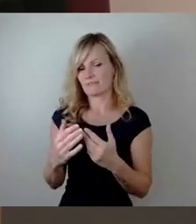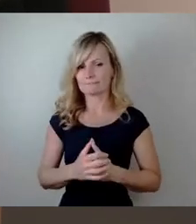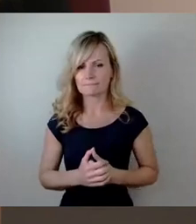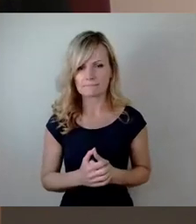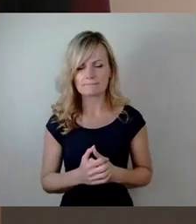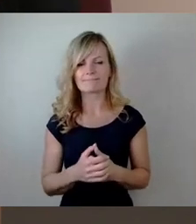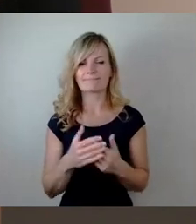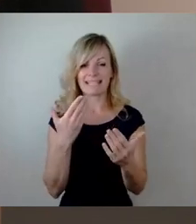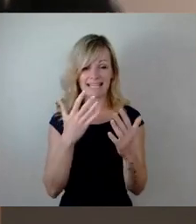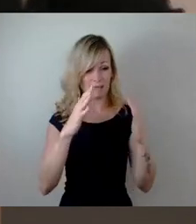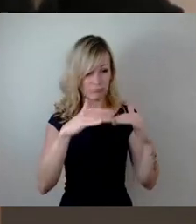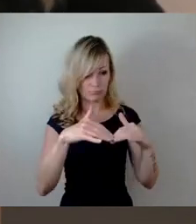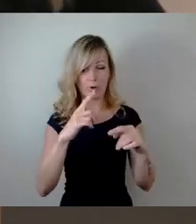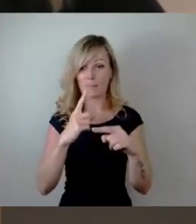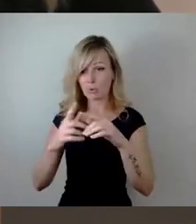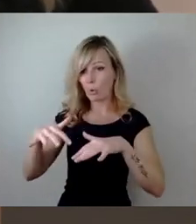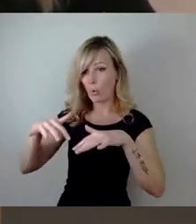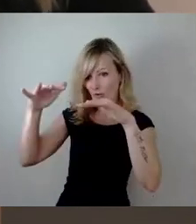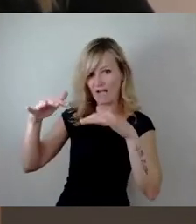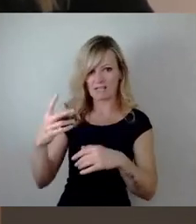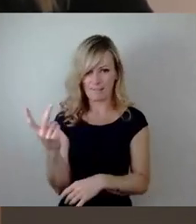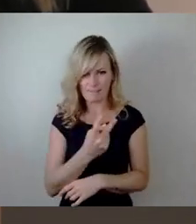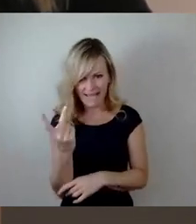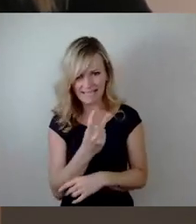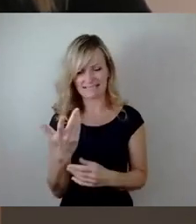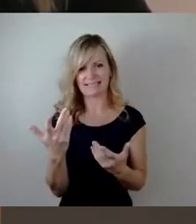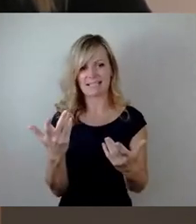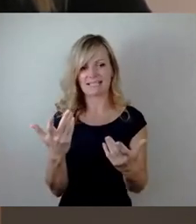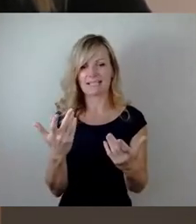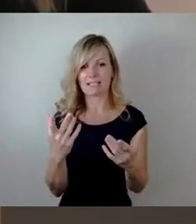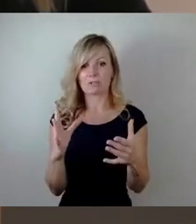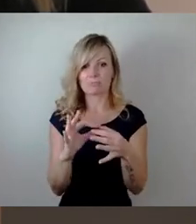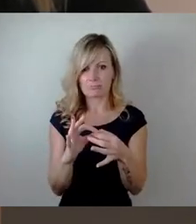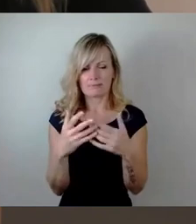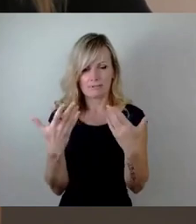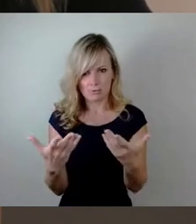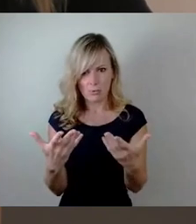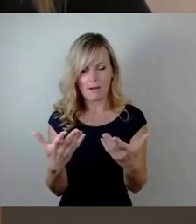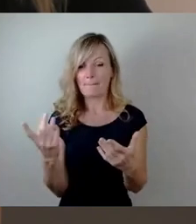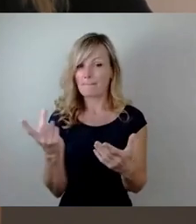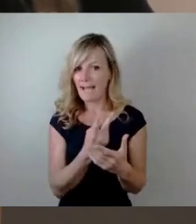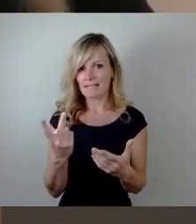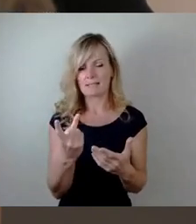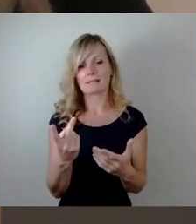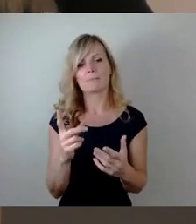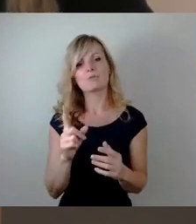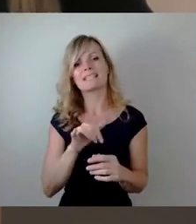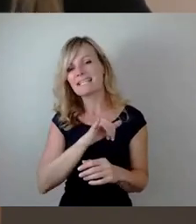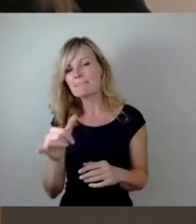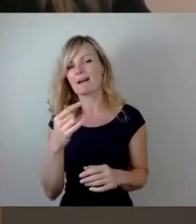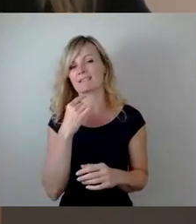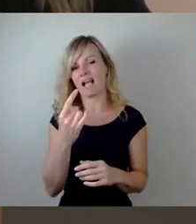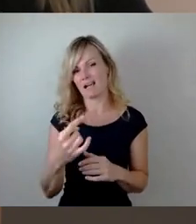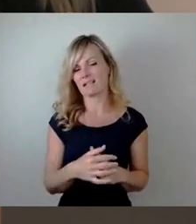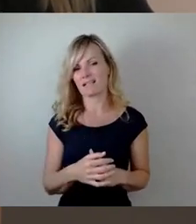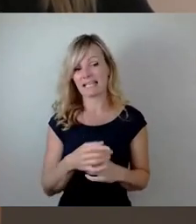zusammenfallen, mit Hochwassern muss man immer rechnen, mit der Brückensituation hatten wir nicht gerechnet, stellen sich natürlich